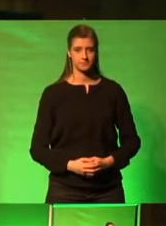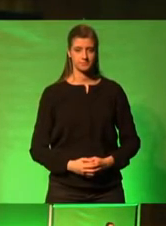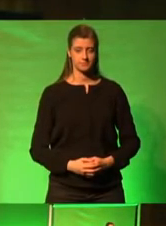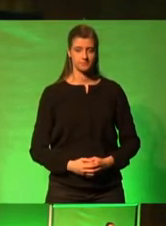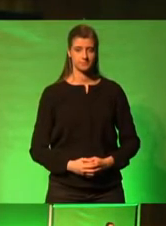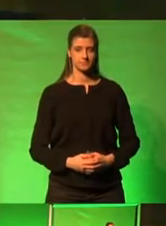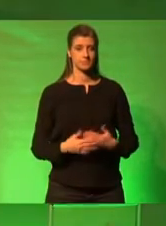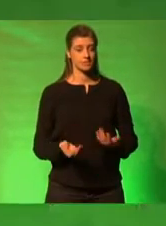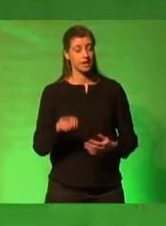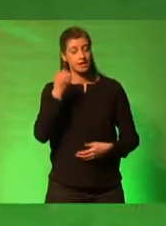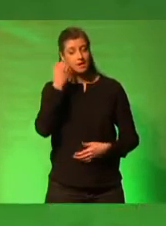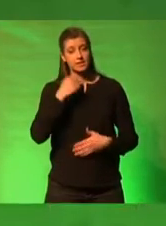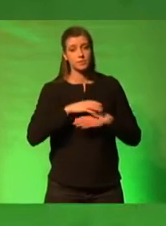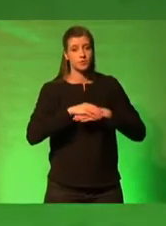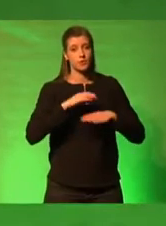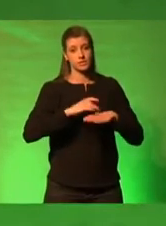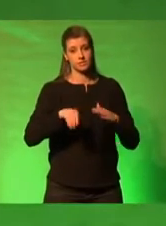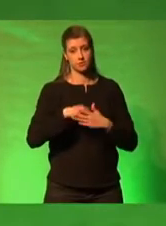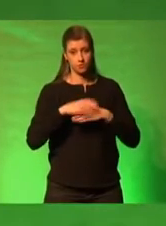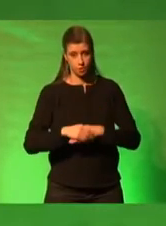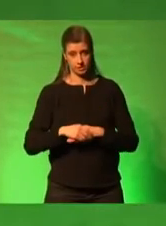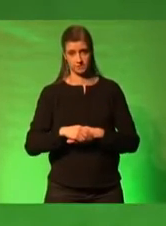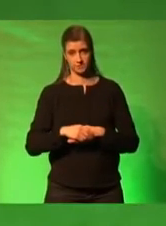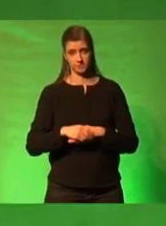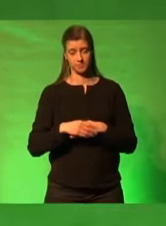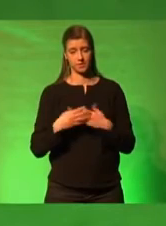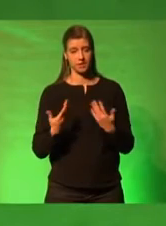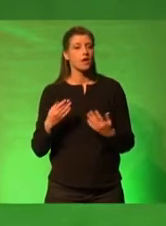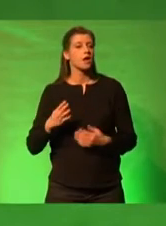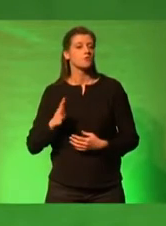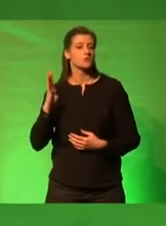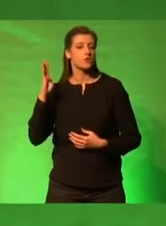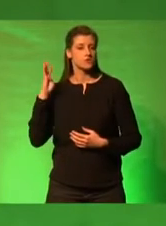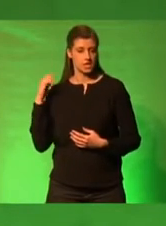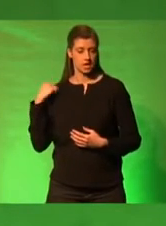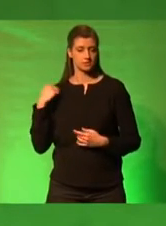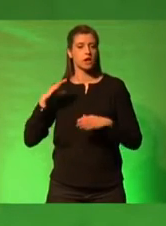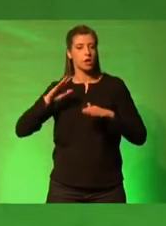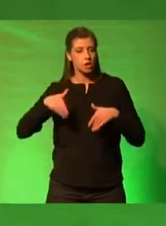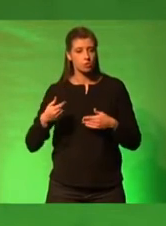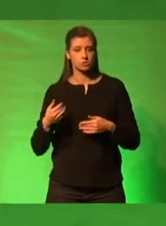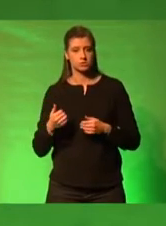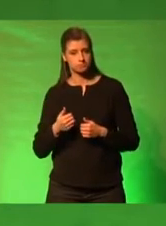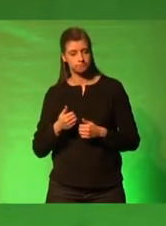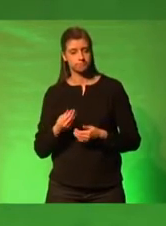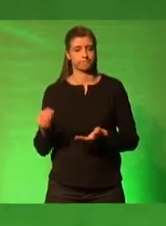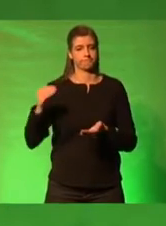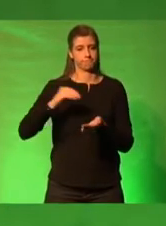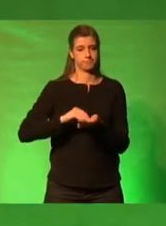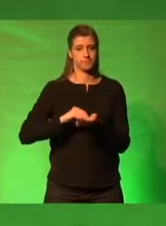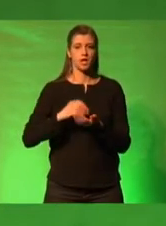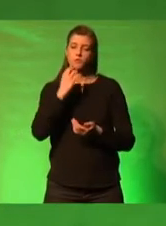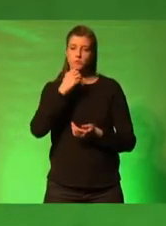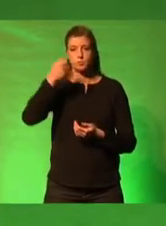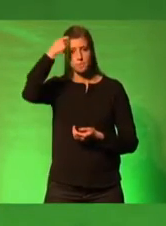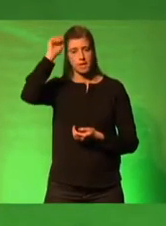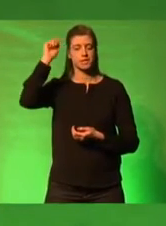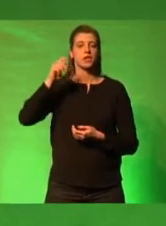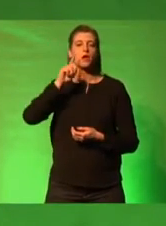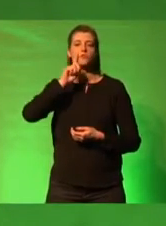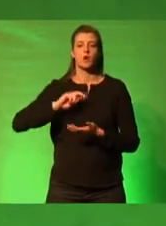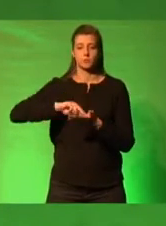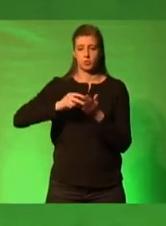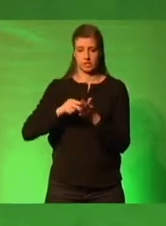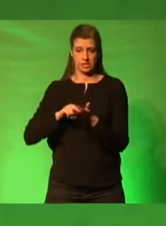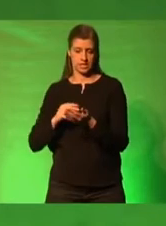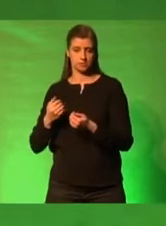Liebe Freundinnen und Freunde, ich bin vor vier Jahren angetreten, die grüne Frauenpolitik in Berlin zu vertreten. Ich habe